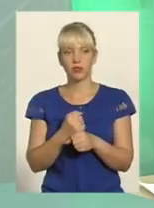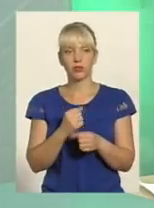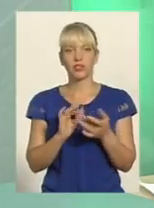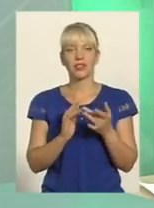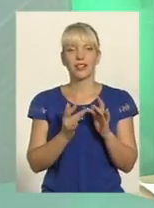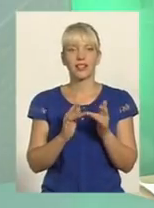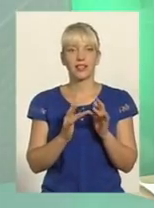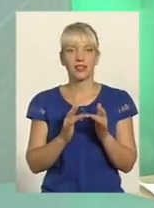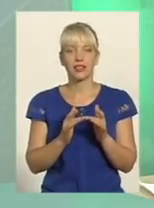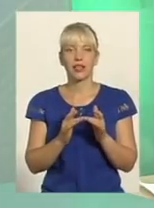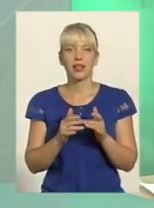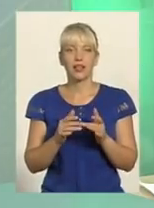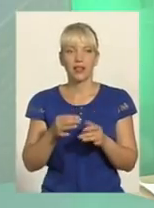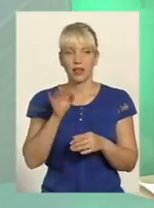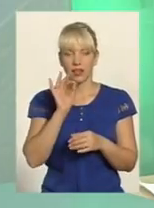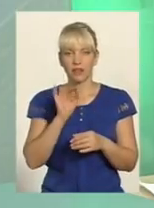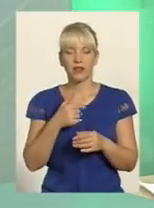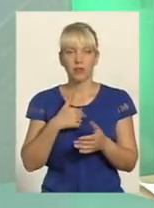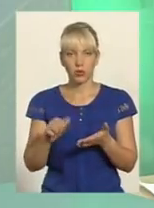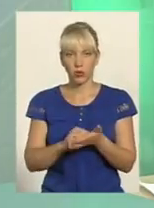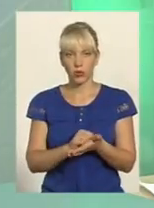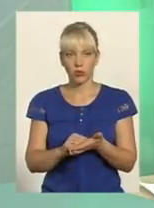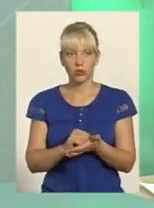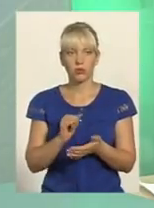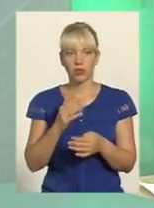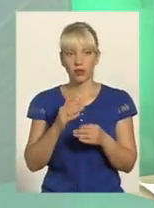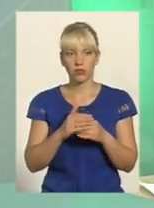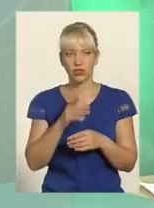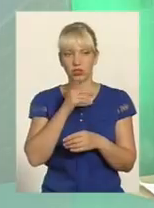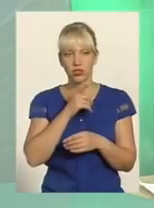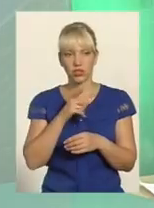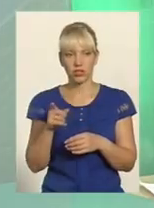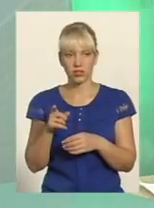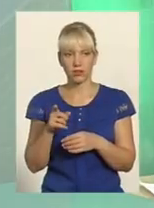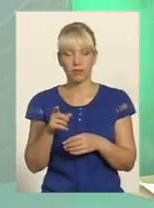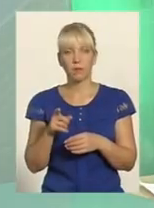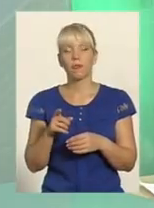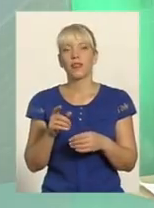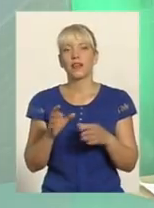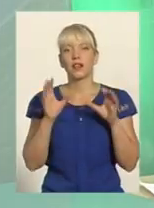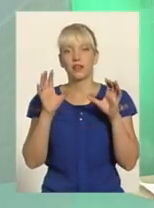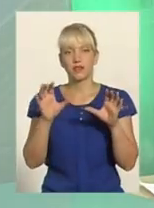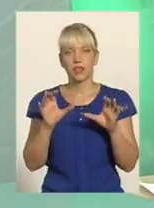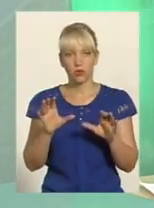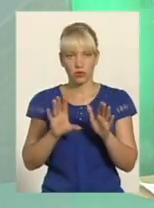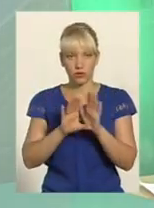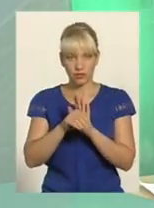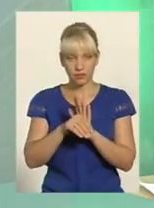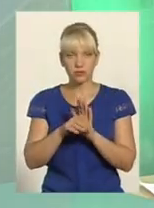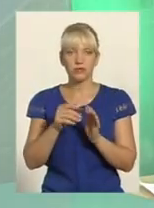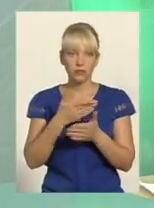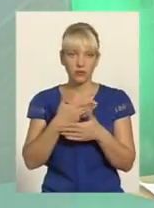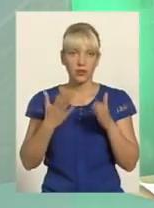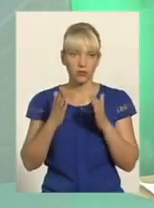Ми їх документуємо і в найкоротший час в рамках чинного законодавства також буде